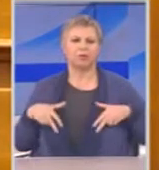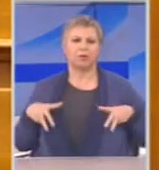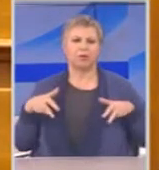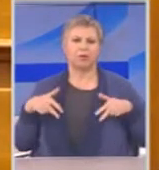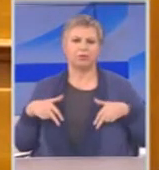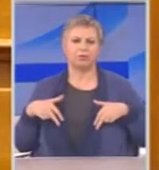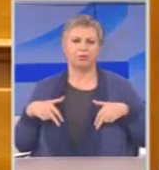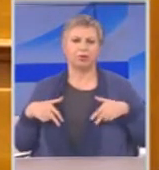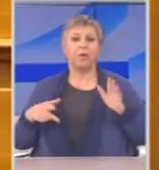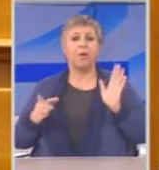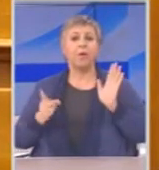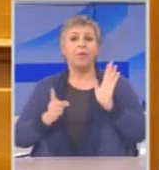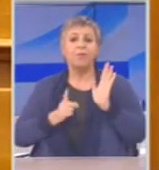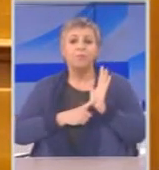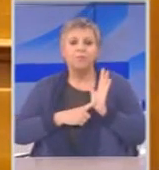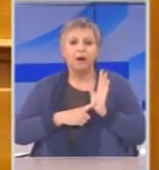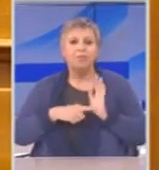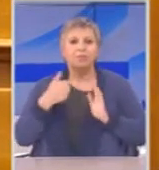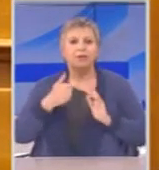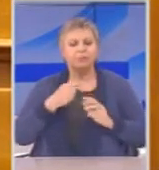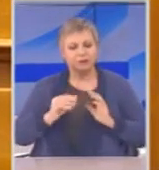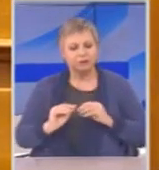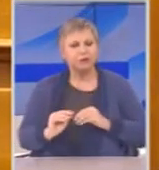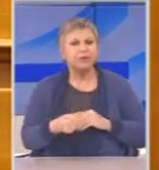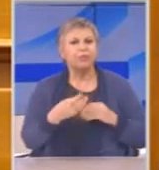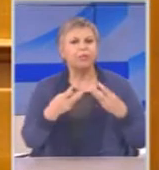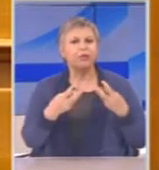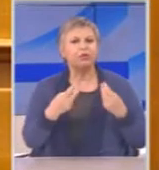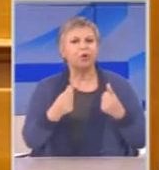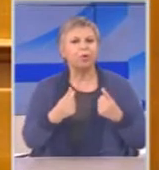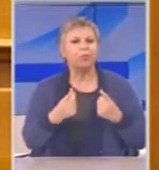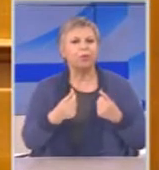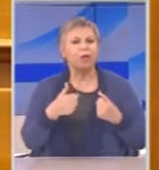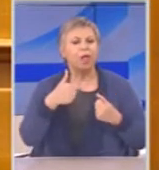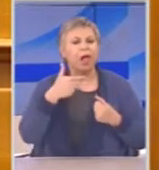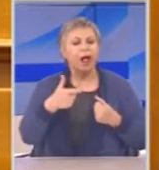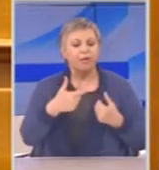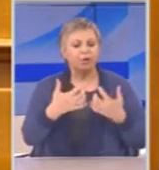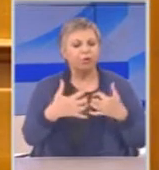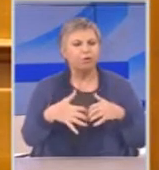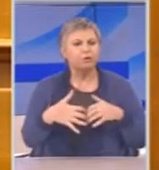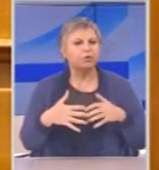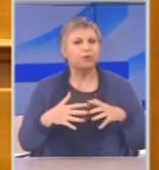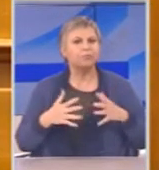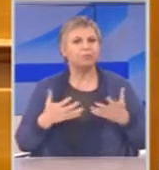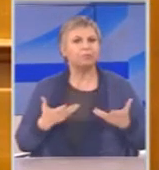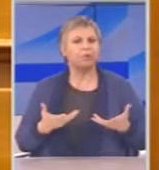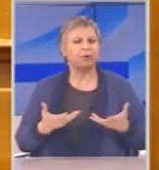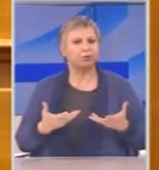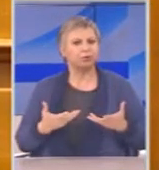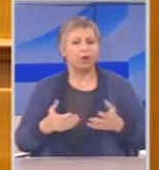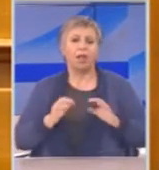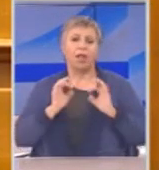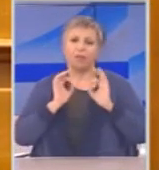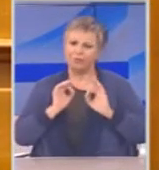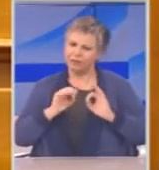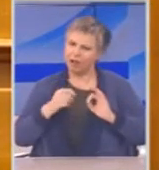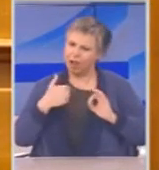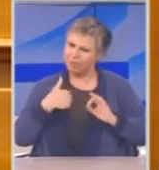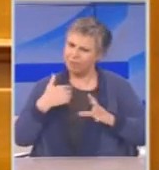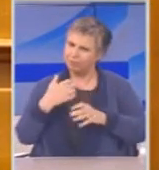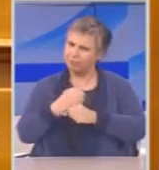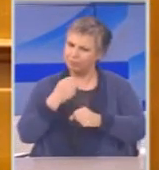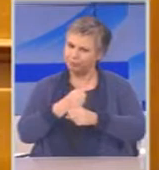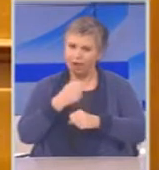αποκρυπτογραφίσουμε τους μηχανισμούς και τις λειτουργίες του. Είμαστε σε καλό δρόμο, χρειάζεται